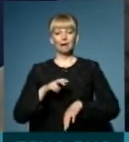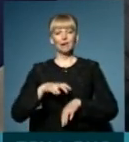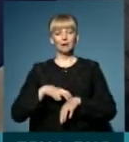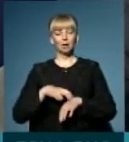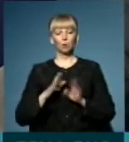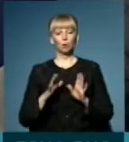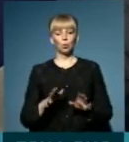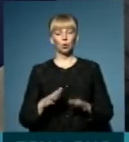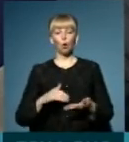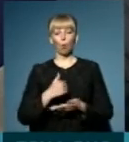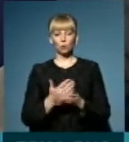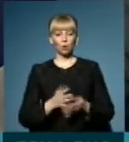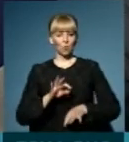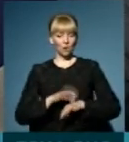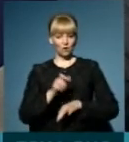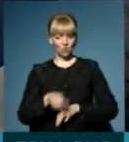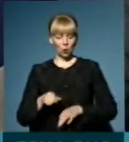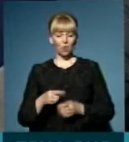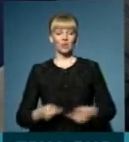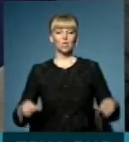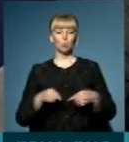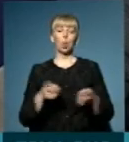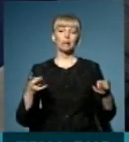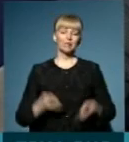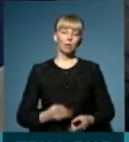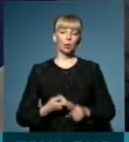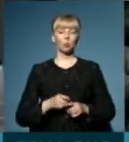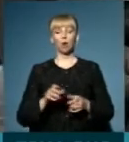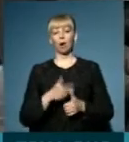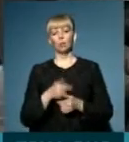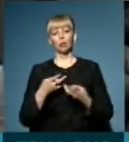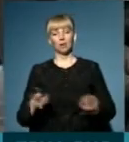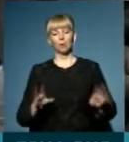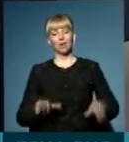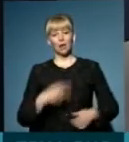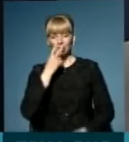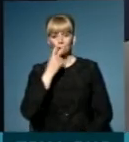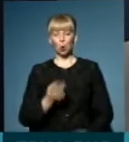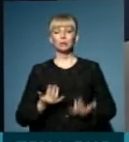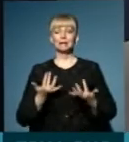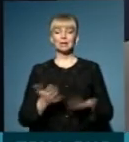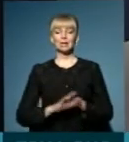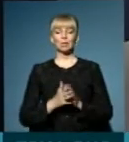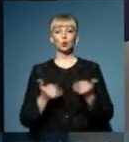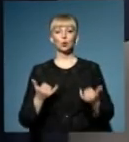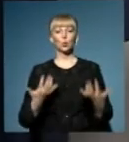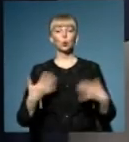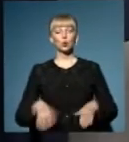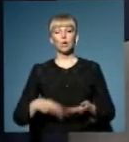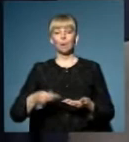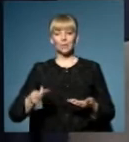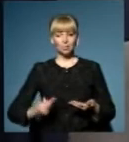буде обслуговувати хворих, відповідно до того, треба це робити чи не потрібно. Давайте подивимося, скільки станом на сьогодні вже